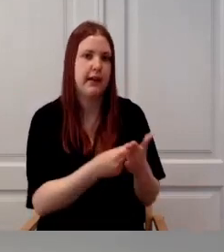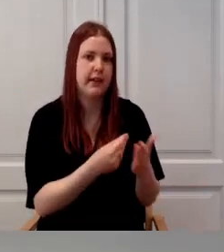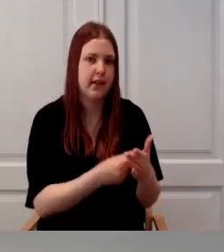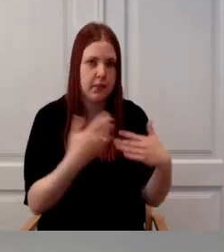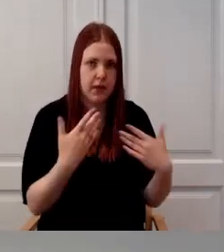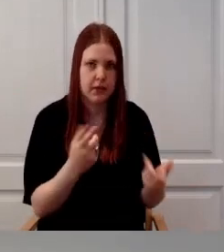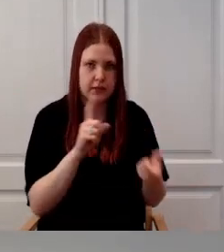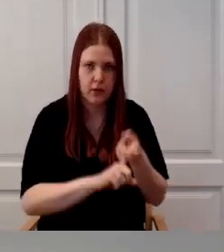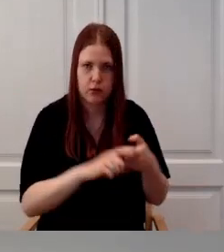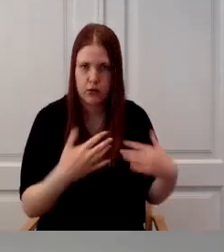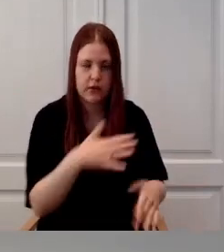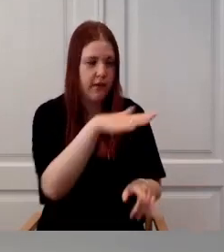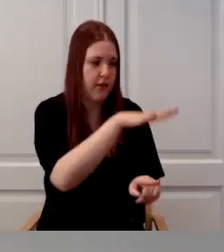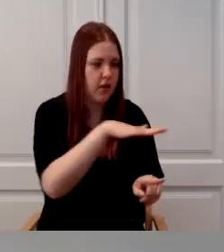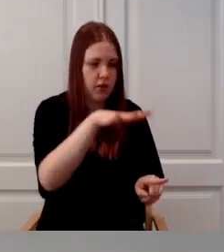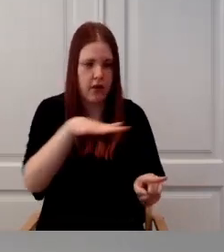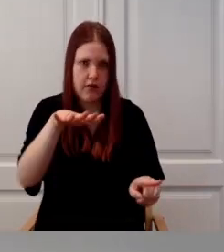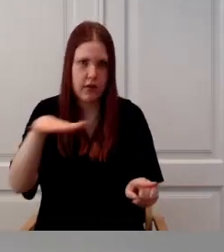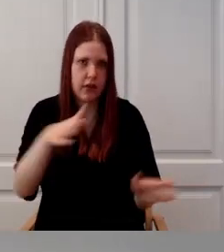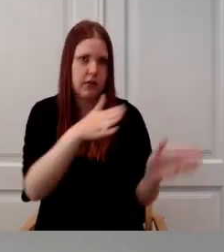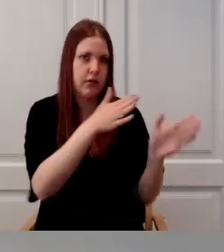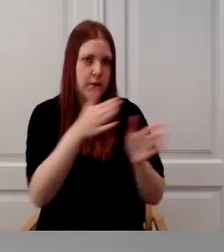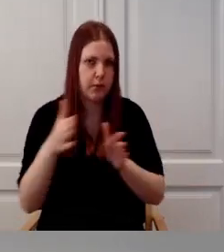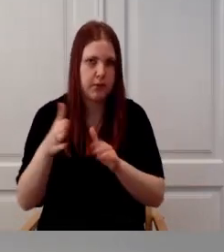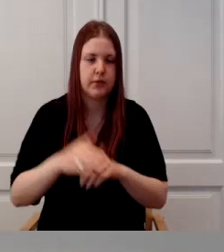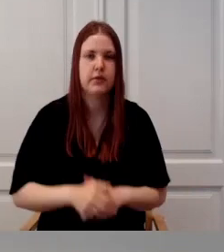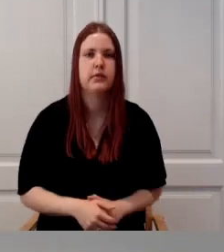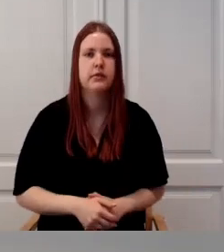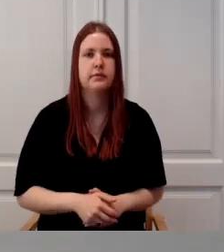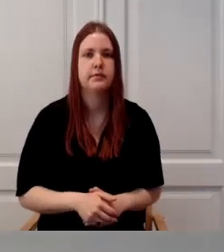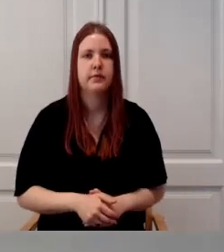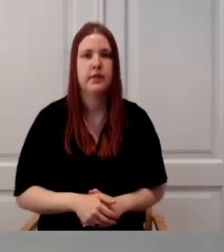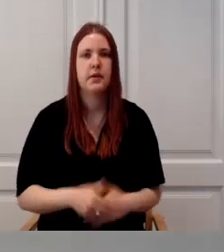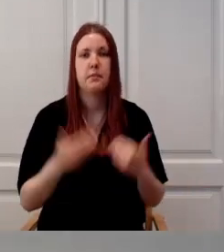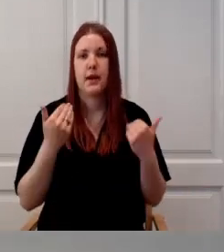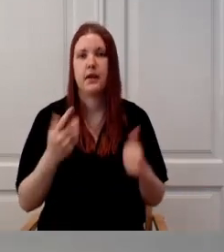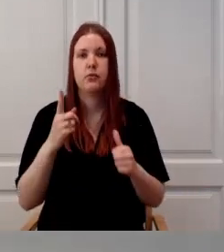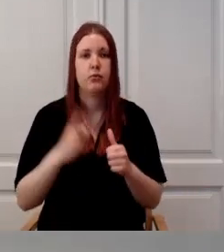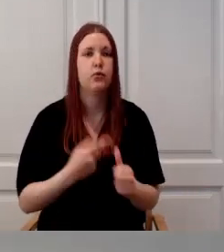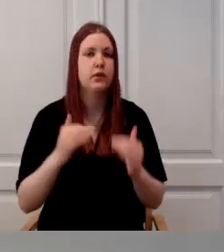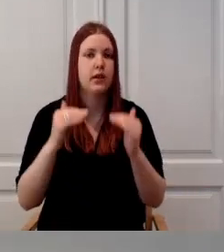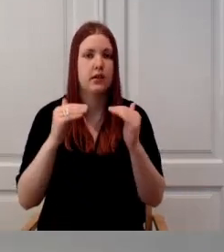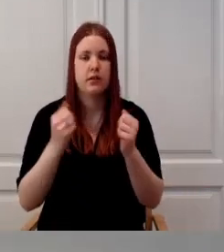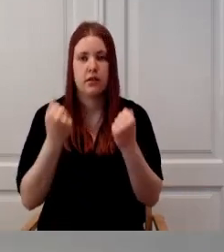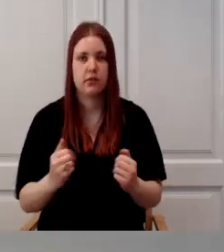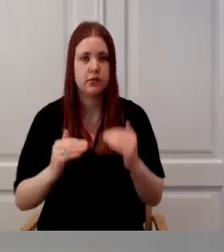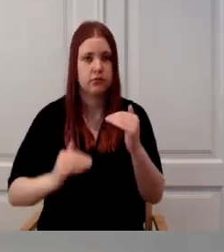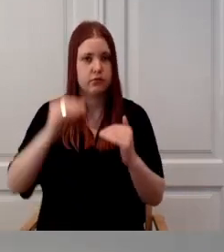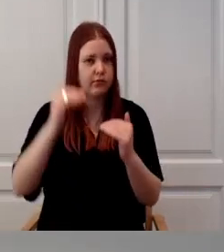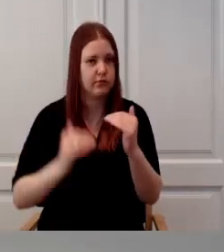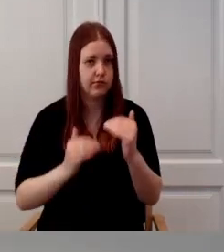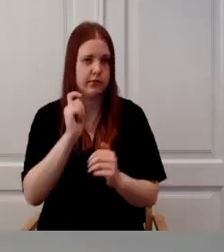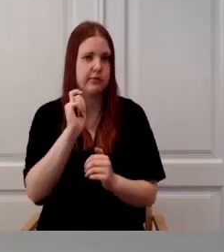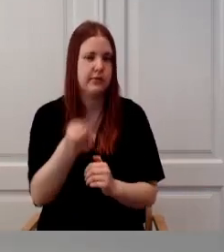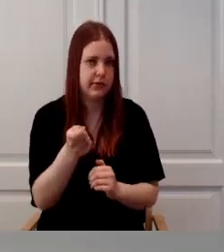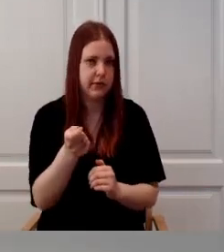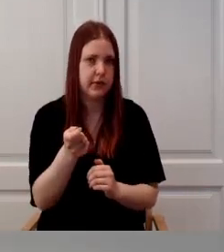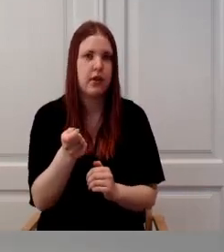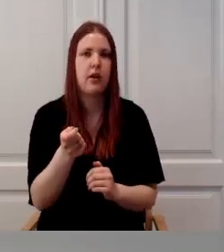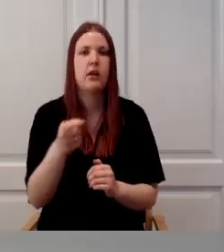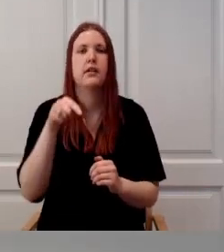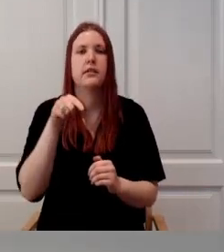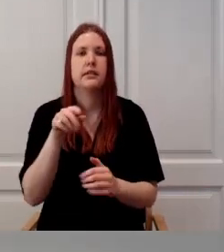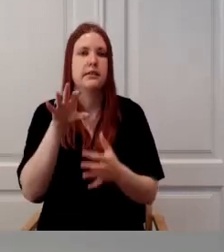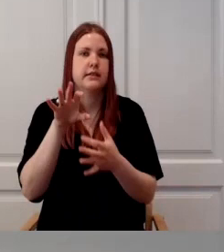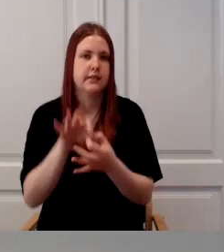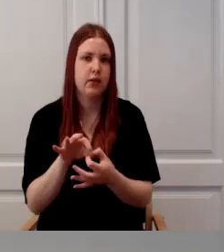on siis puuda raskusne tuvastamise puhul ajalooliselt välja, kui need niimoodi valdkondade kujunevad teatud algoritmide alusel